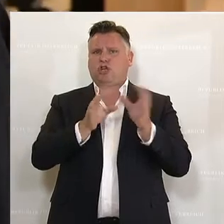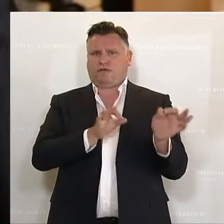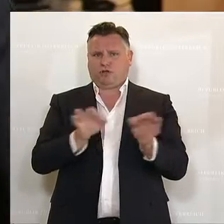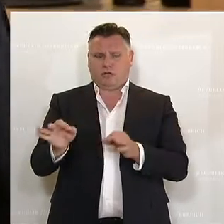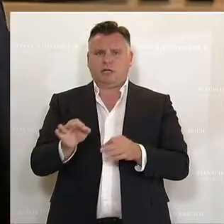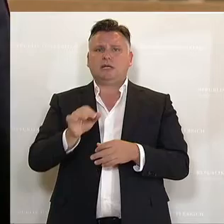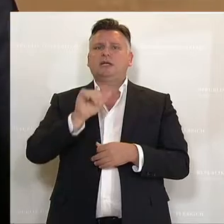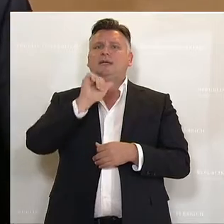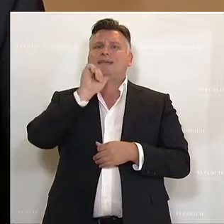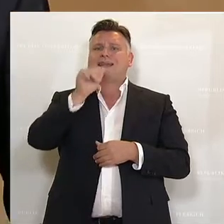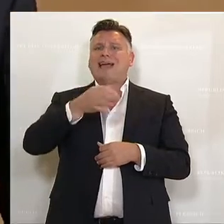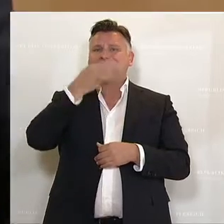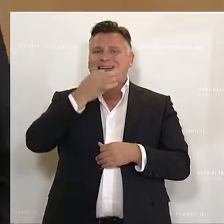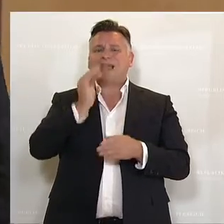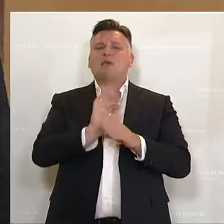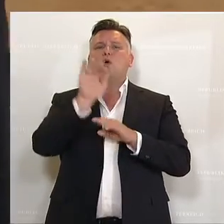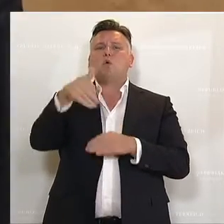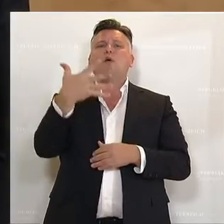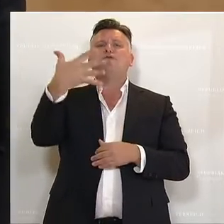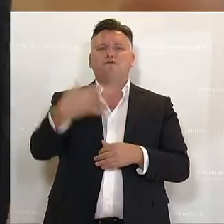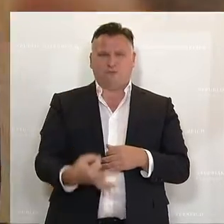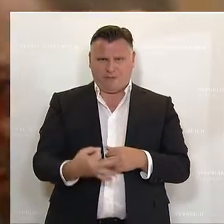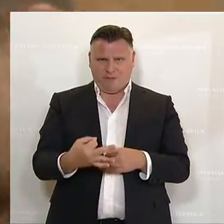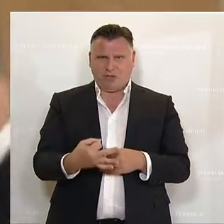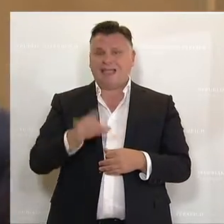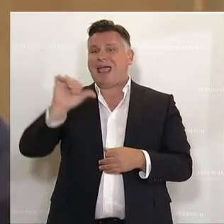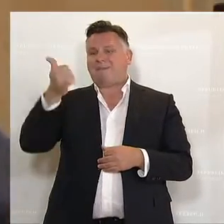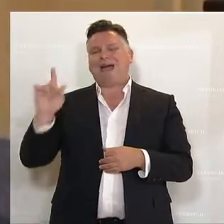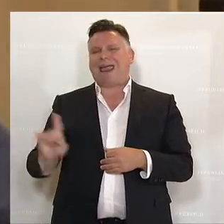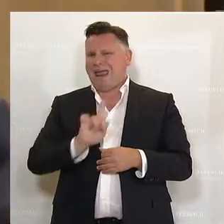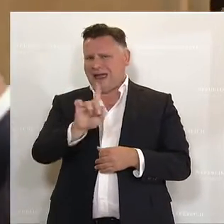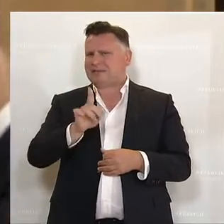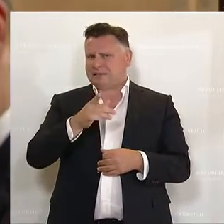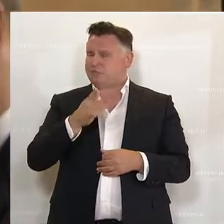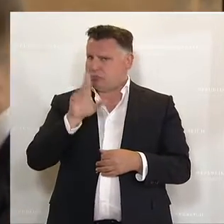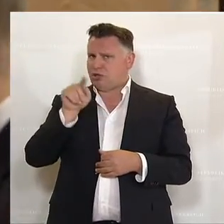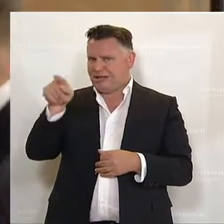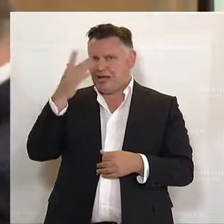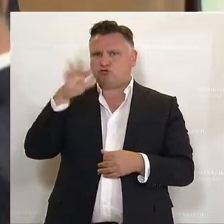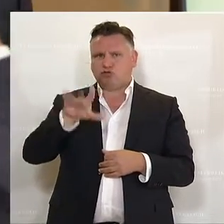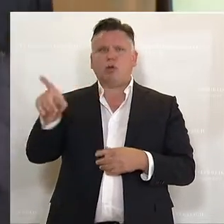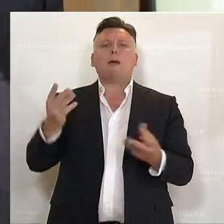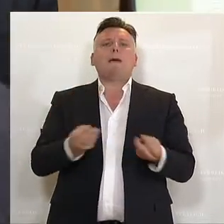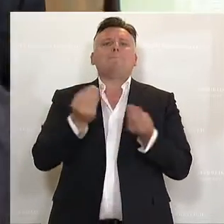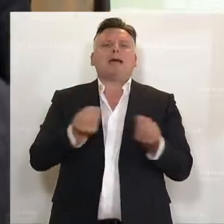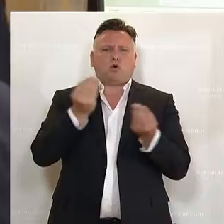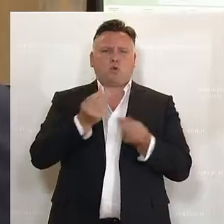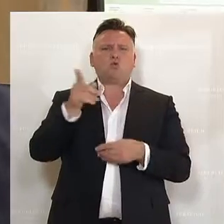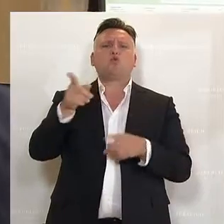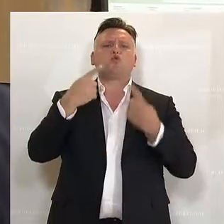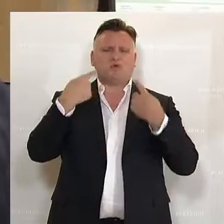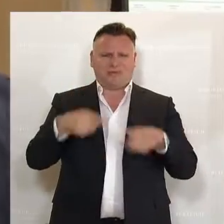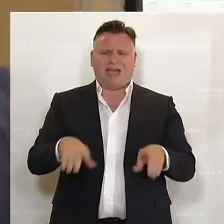kein Redner länger als fünf Minuten sprechen darf, wobei der Erstredner, also Ihnen zur Begründung, über eine Redezeit